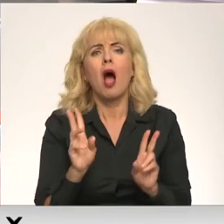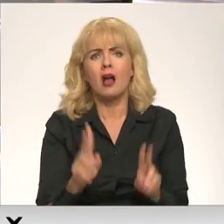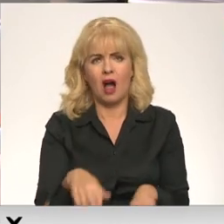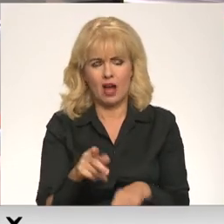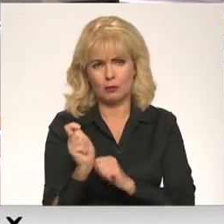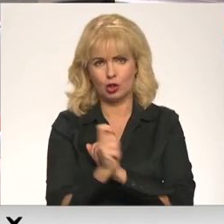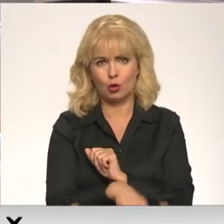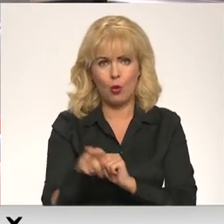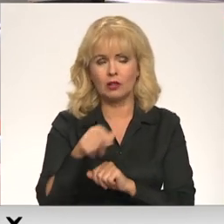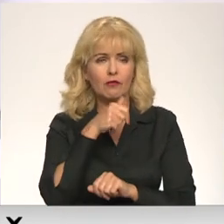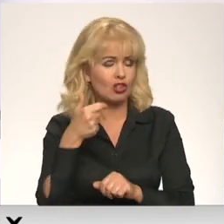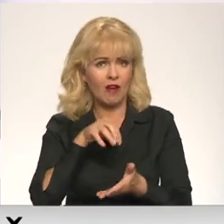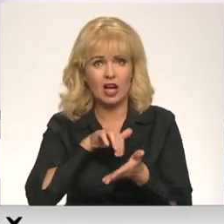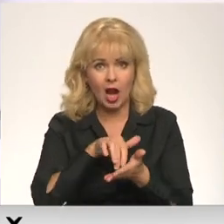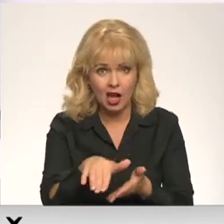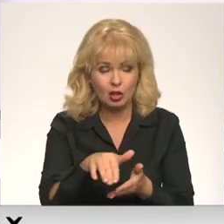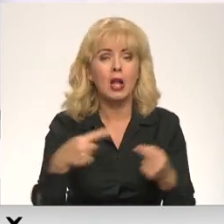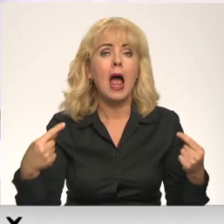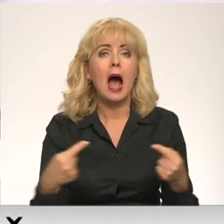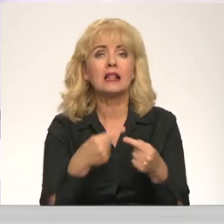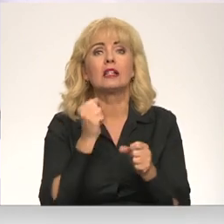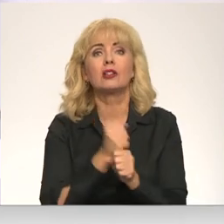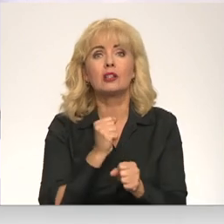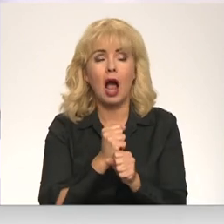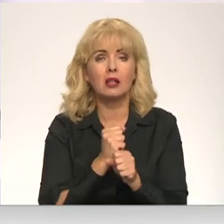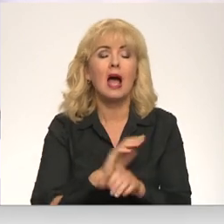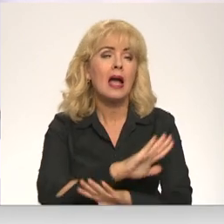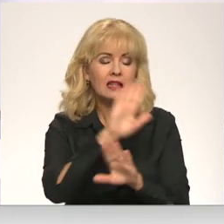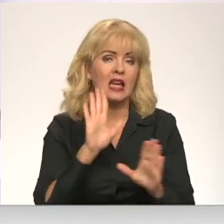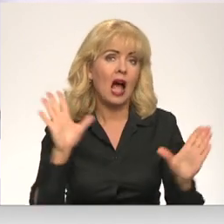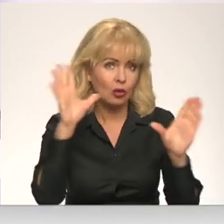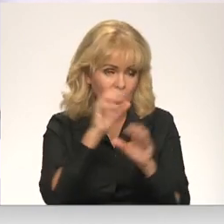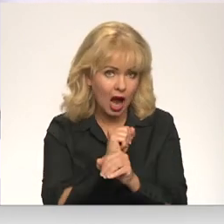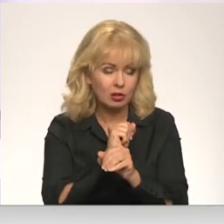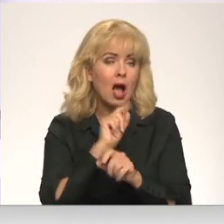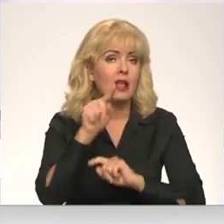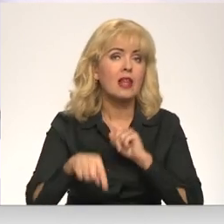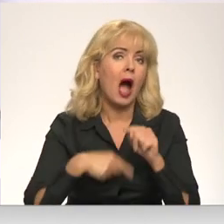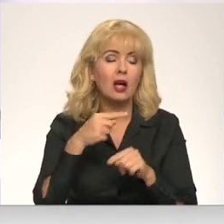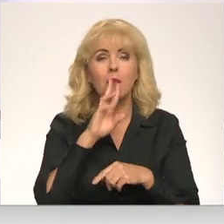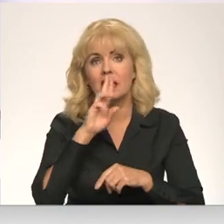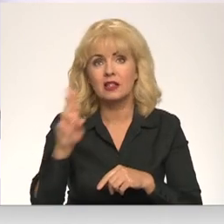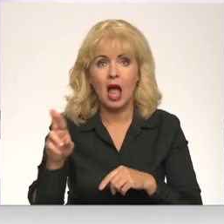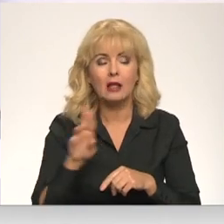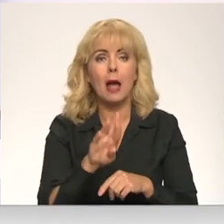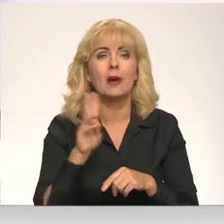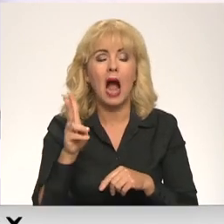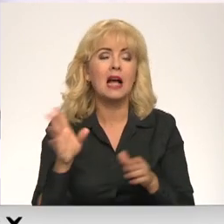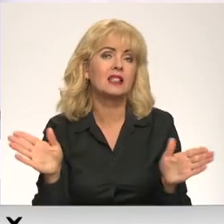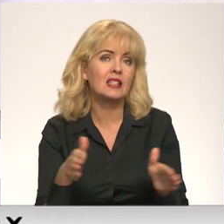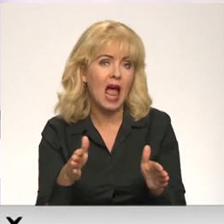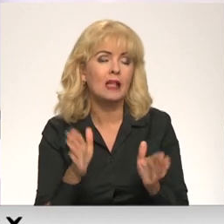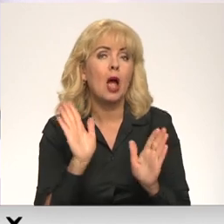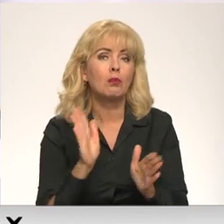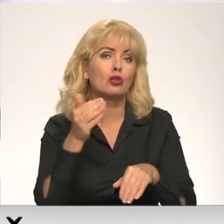senioru, ja viņš netiek nekur? Atiecīgi strādās dienām un naktīm, lai piemēram uz nākamās nedēļas MKS ēda būtu jau kaut kādu